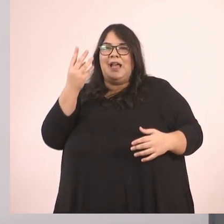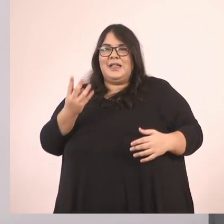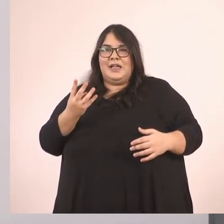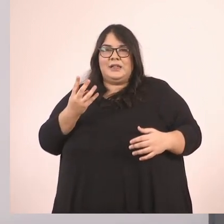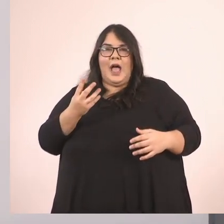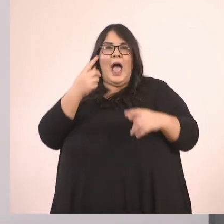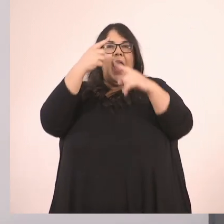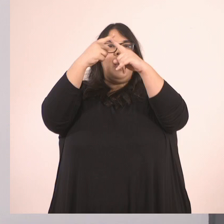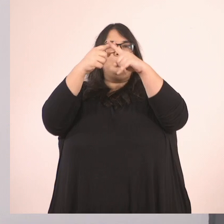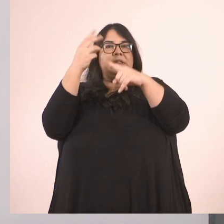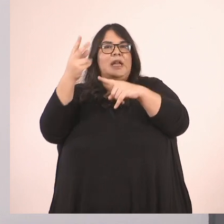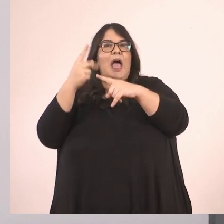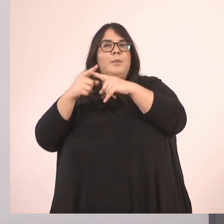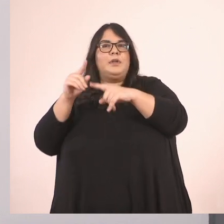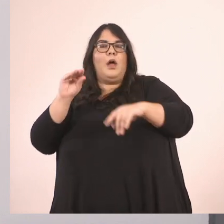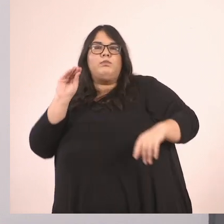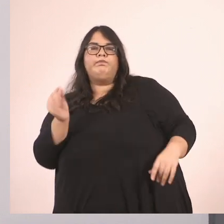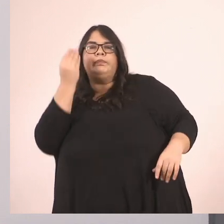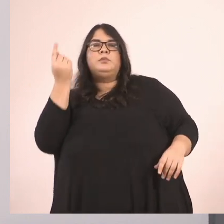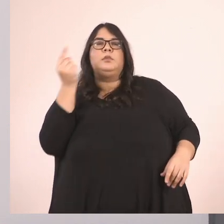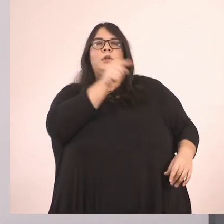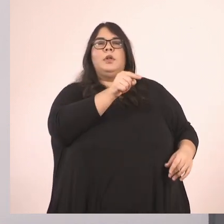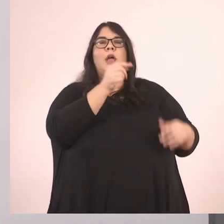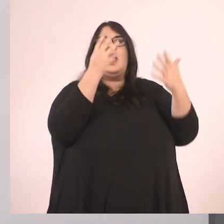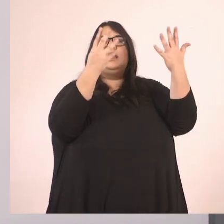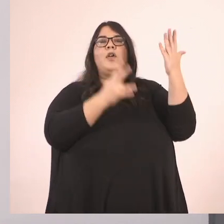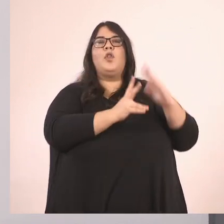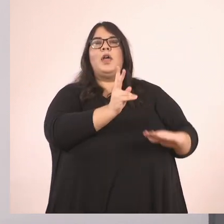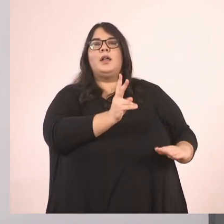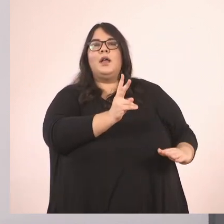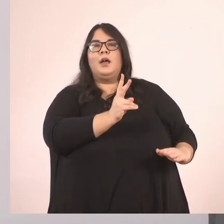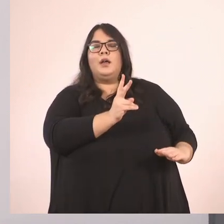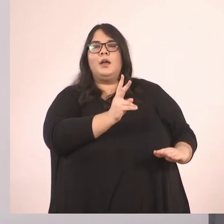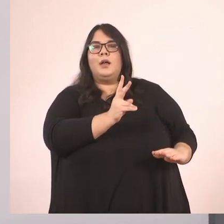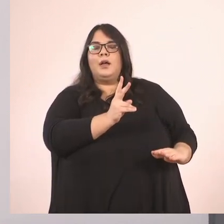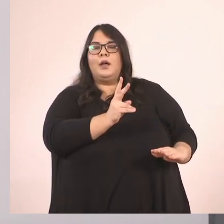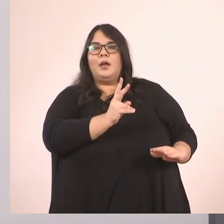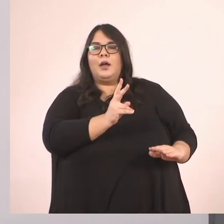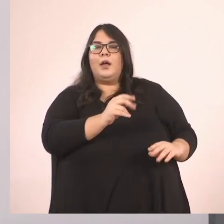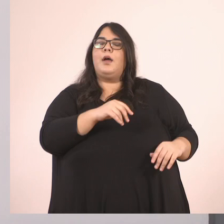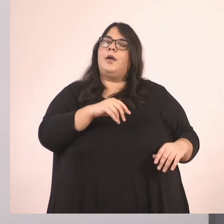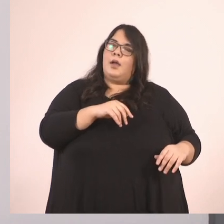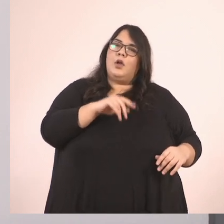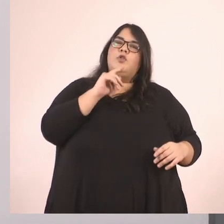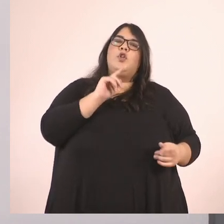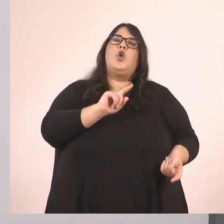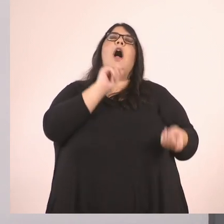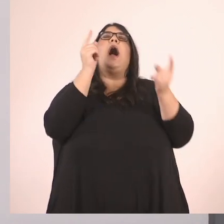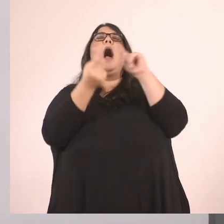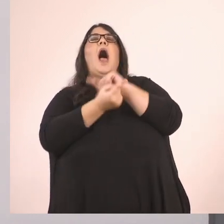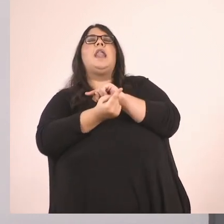προκύπτει από το 3 τέταρτα Αν πολλαπλασιάσουμε και τους δύο όρους με τον ίδιο αριθμό Αντίστροφα